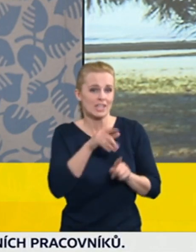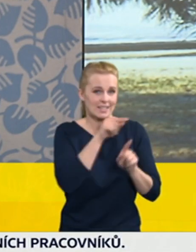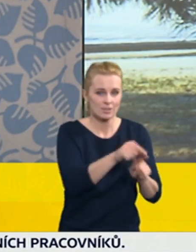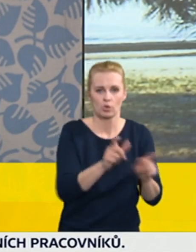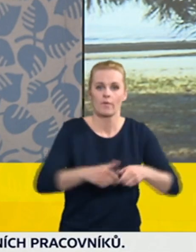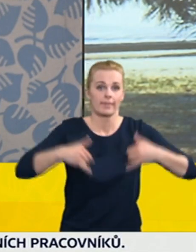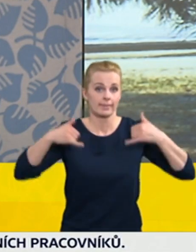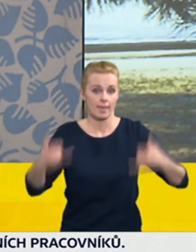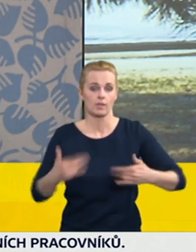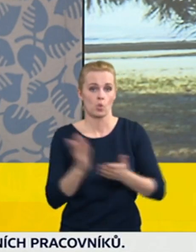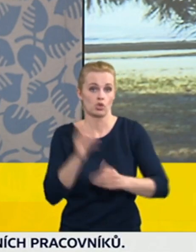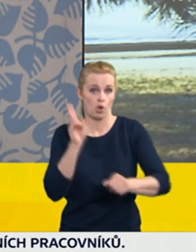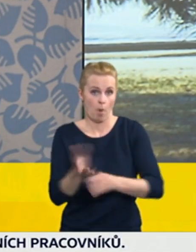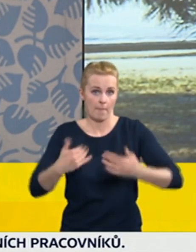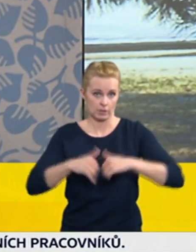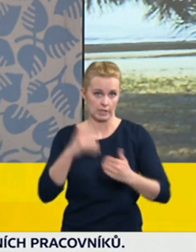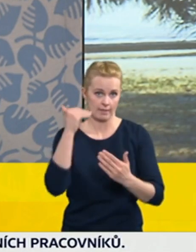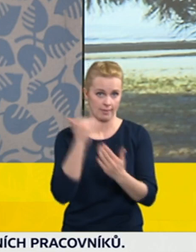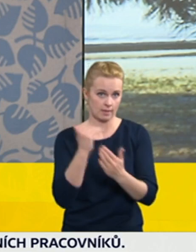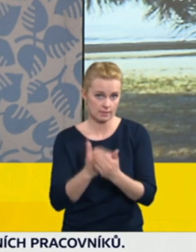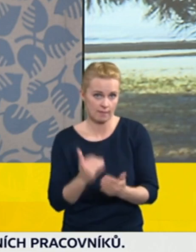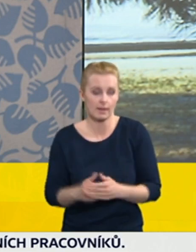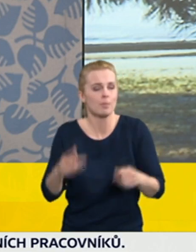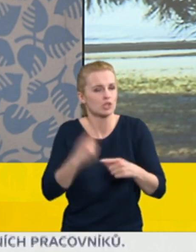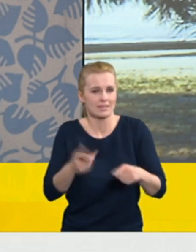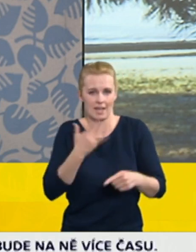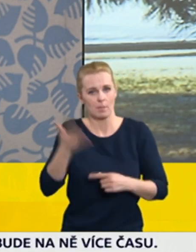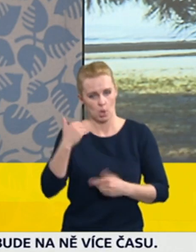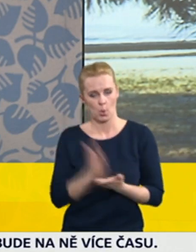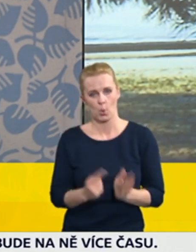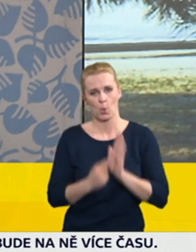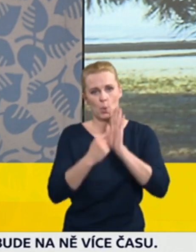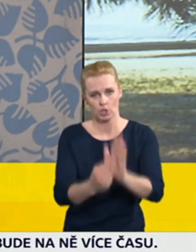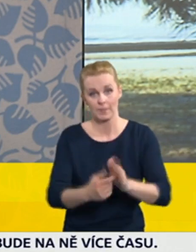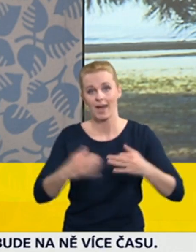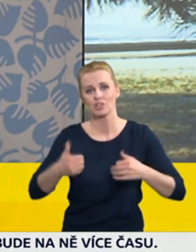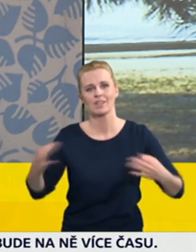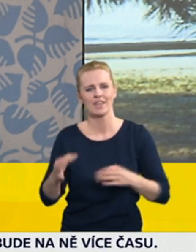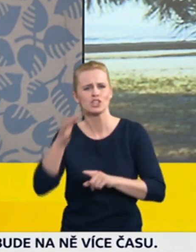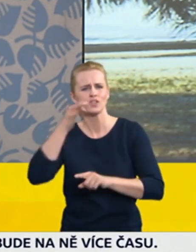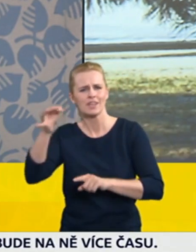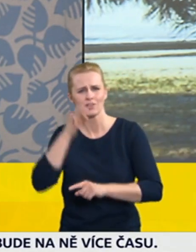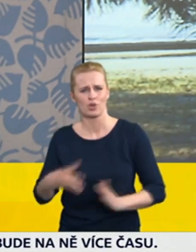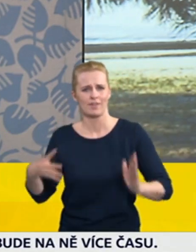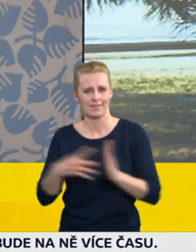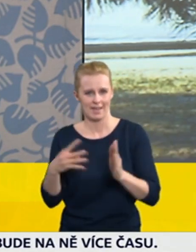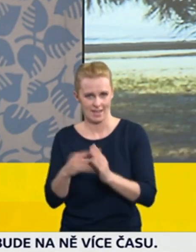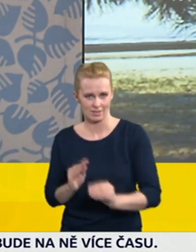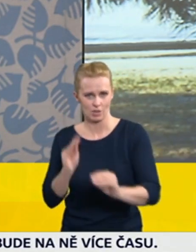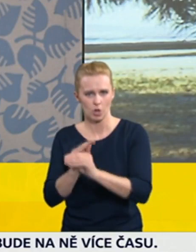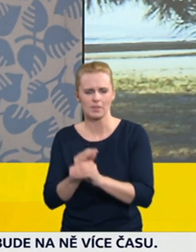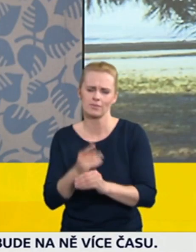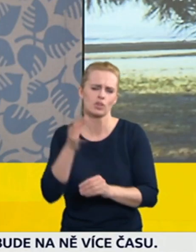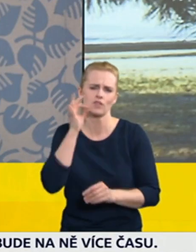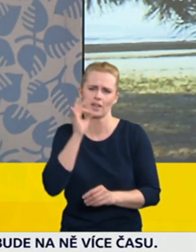nastavena ta opatření tak, jak jsme je teď představili. A pokud se týká toho žvíkačkového nebo spíš houbičkového testu,